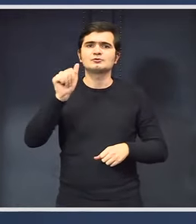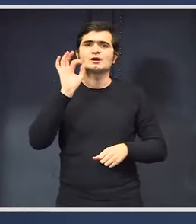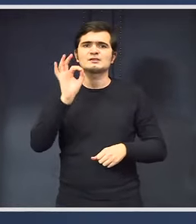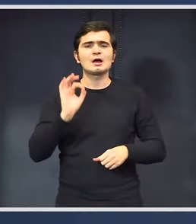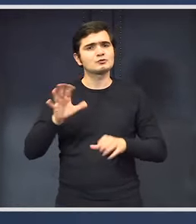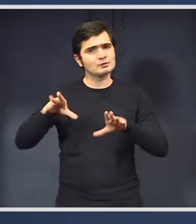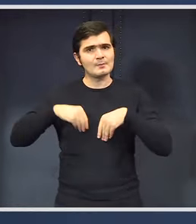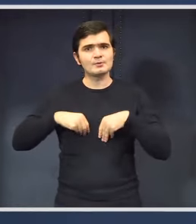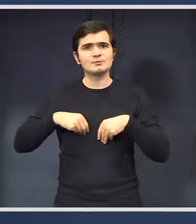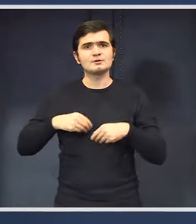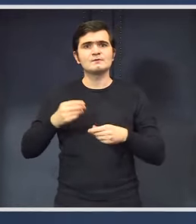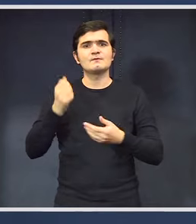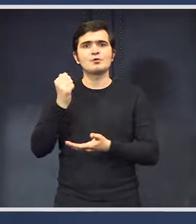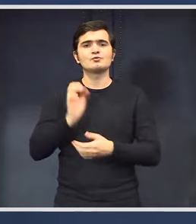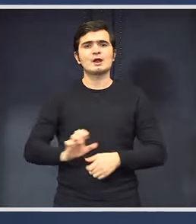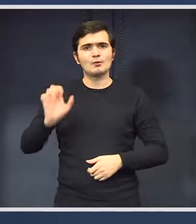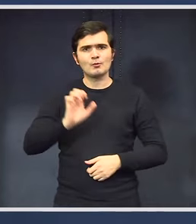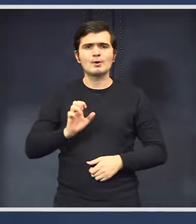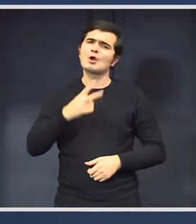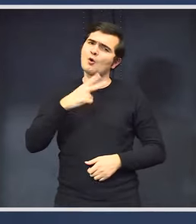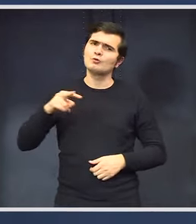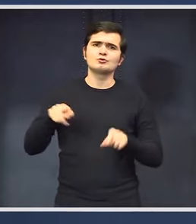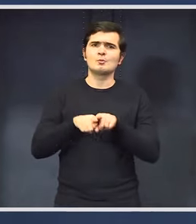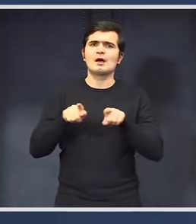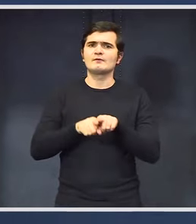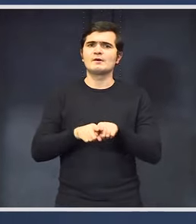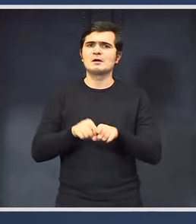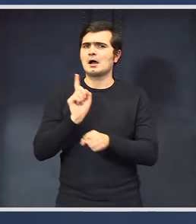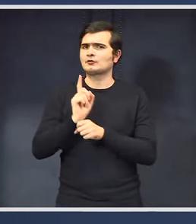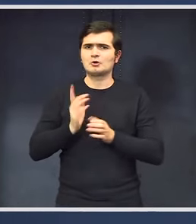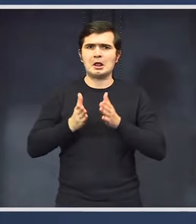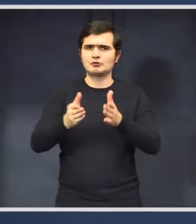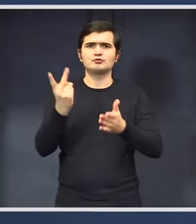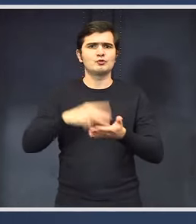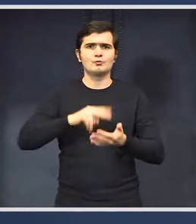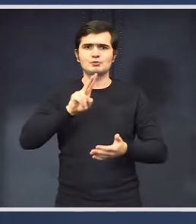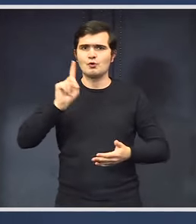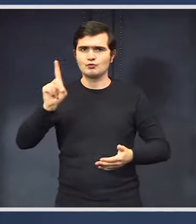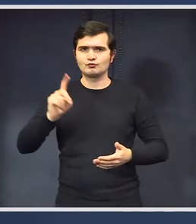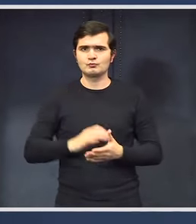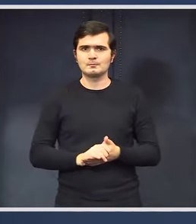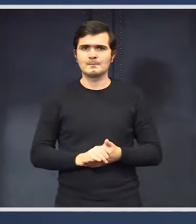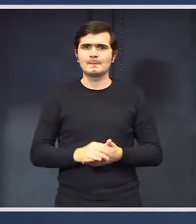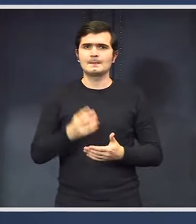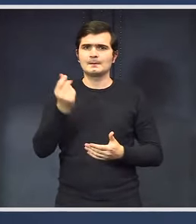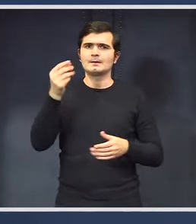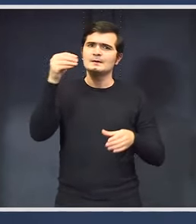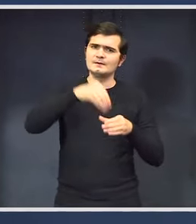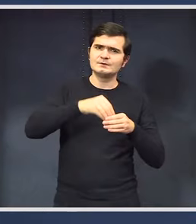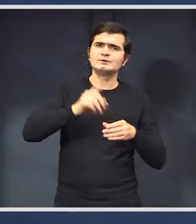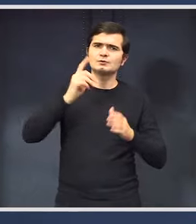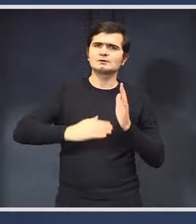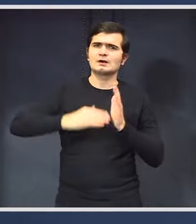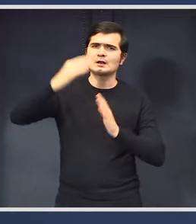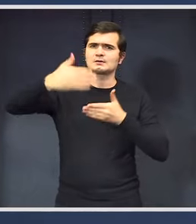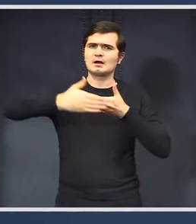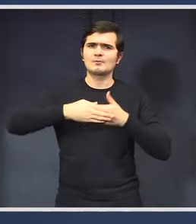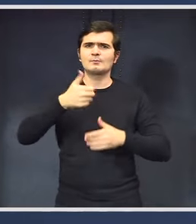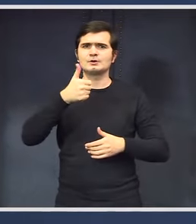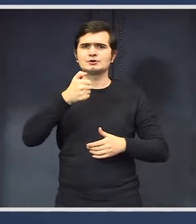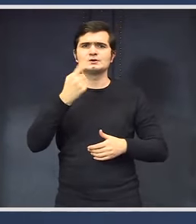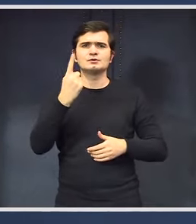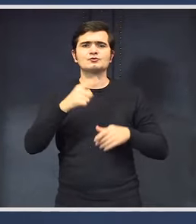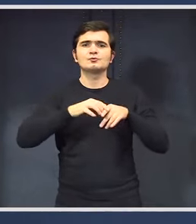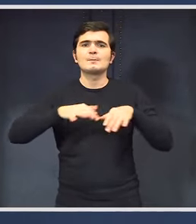fonduri europene. Continuăm în aceeași direcție și în 2021, investițiile vor crește la aproape 61 de